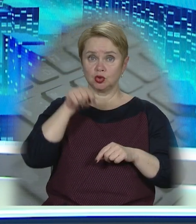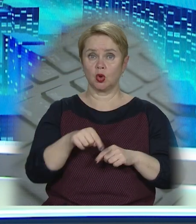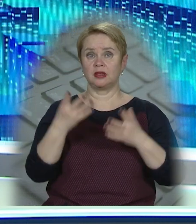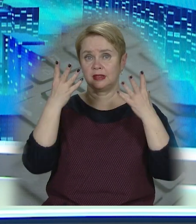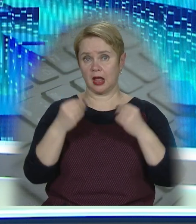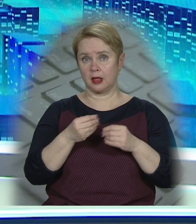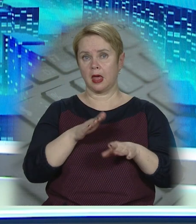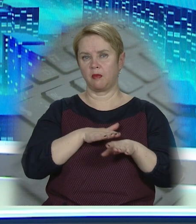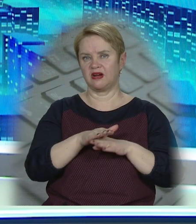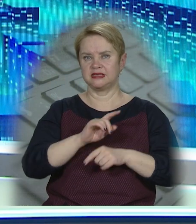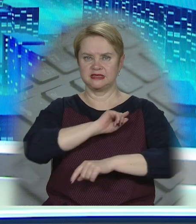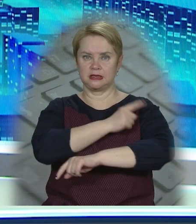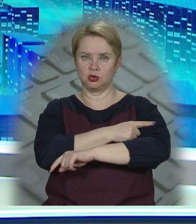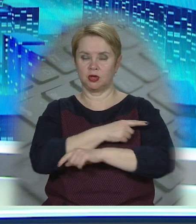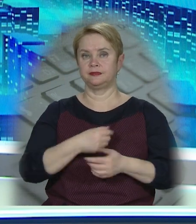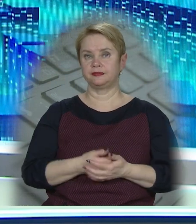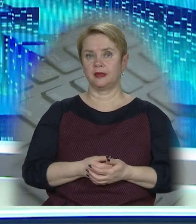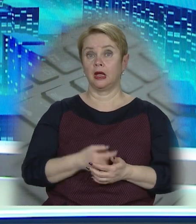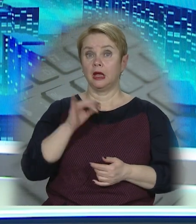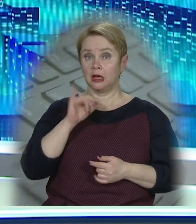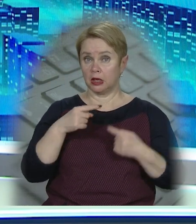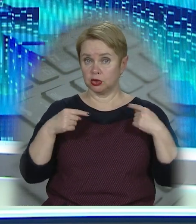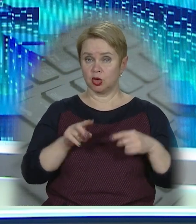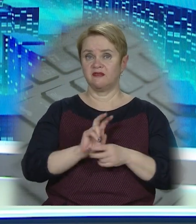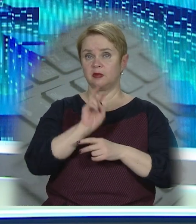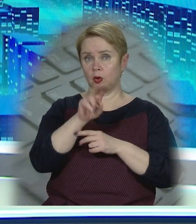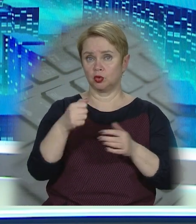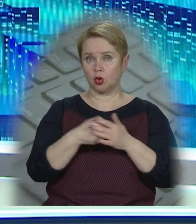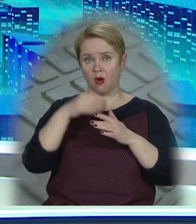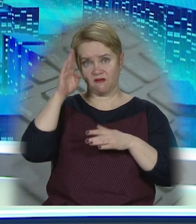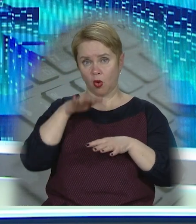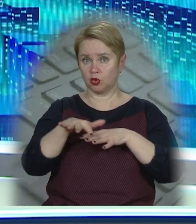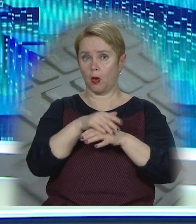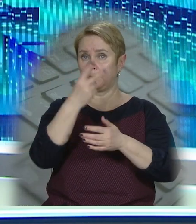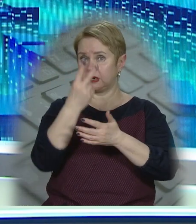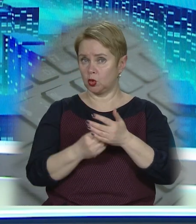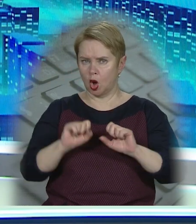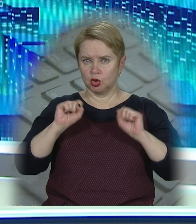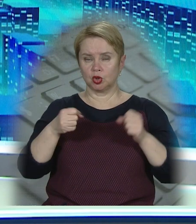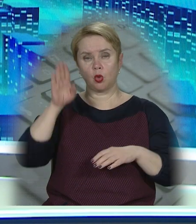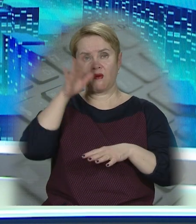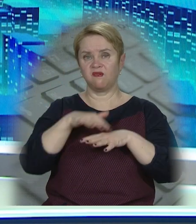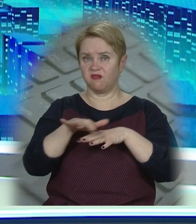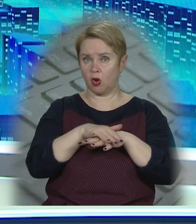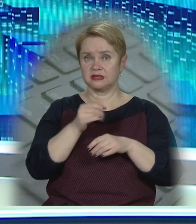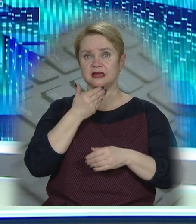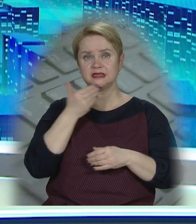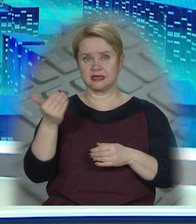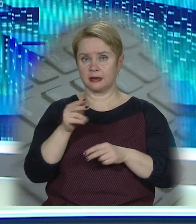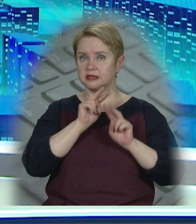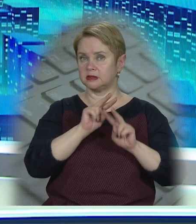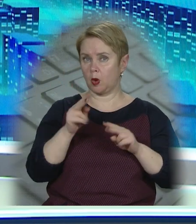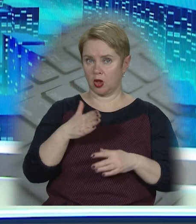цього дня вона набуває цілющих властивостей. Інші відправляються до водою, аби опірнути у крижану воду. За